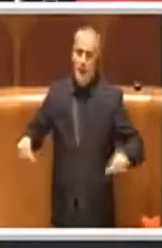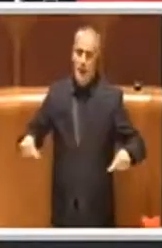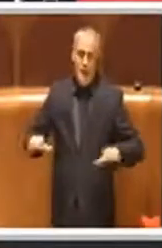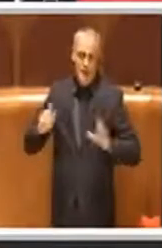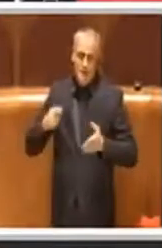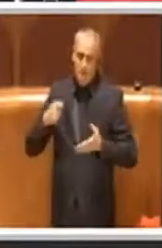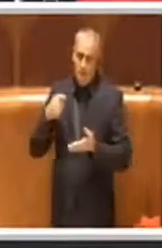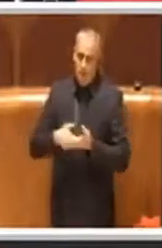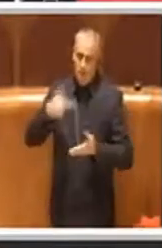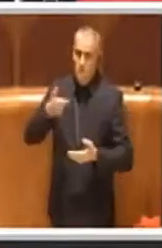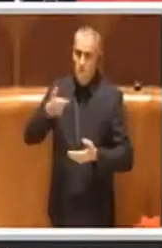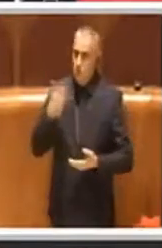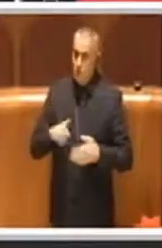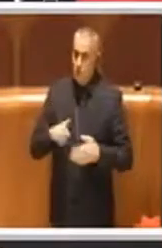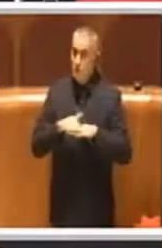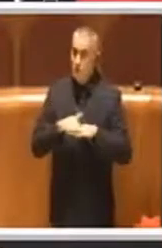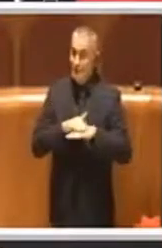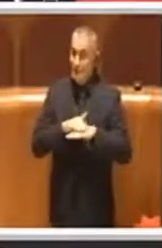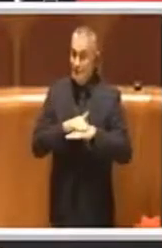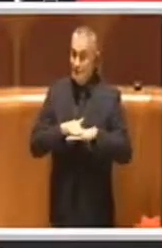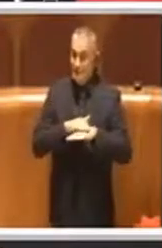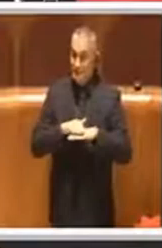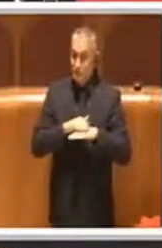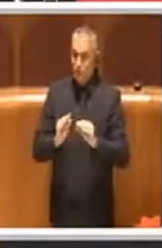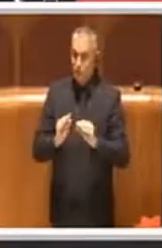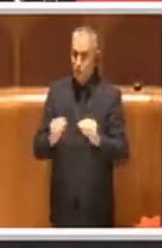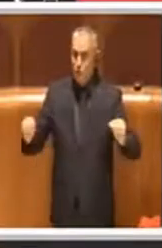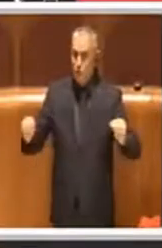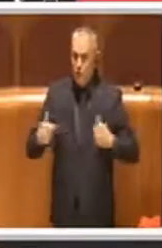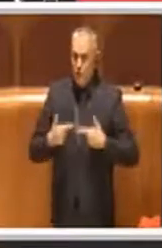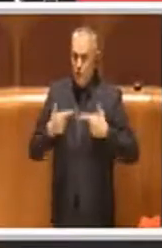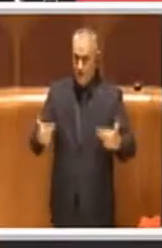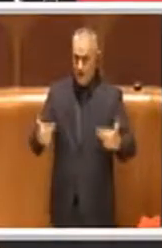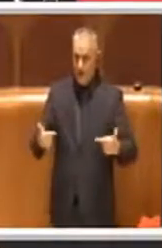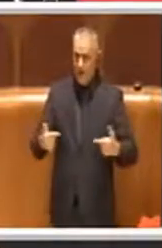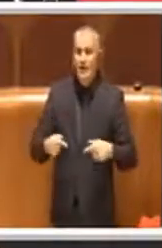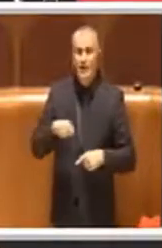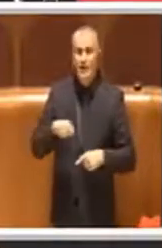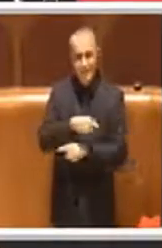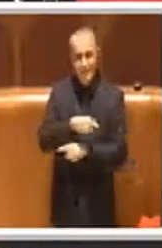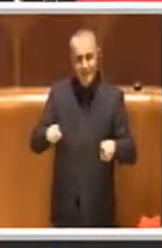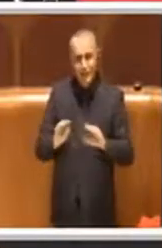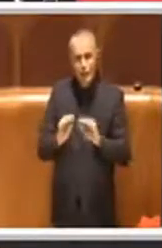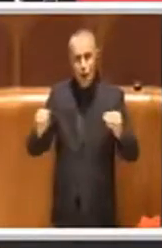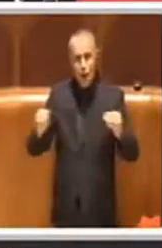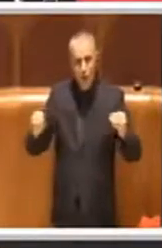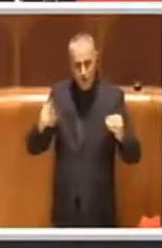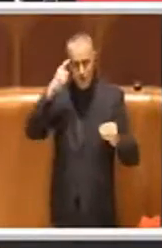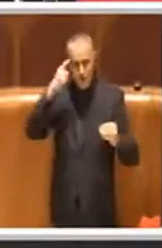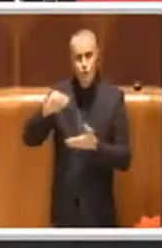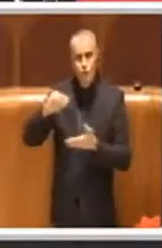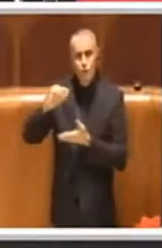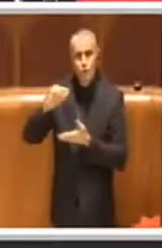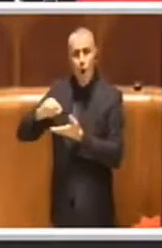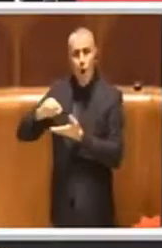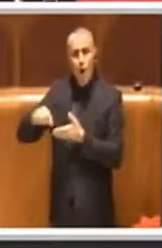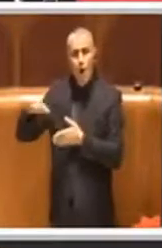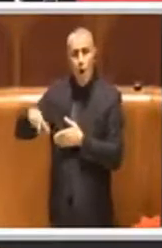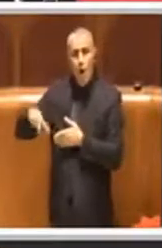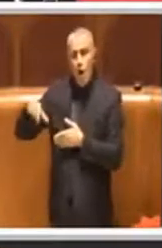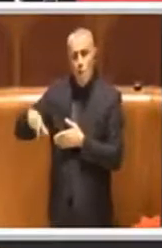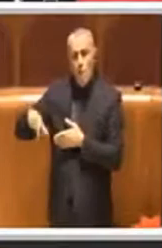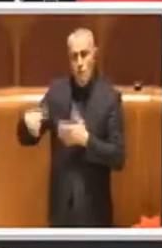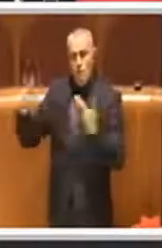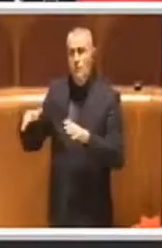un servizio ai ragazzi che si allontanano dalla scuola dell'obbligo e quindi